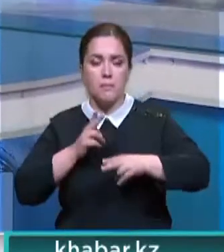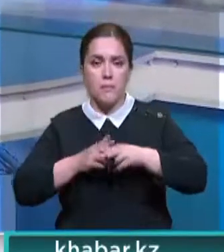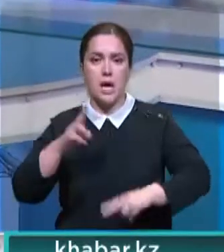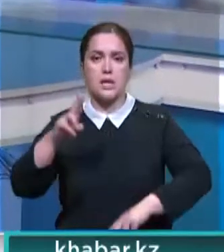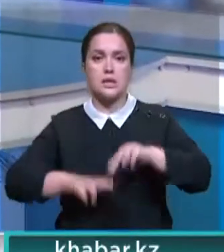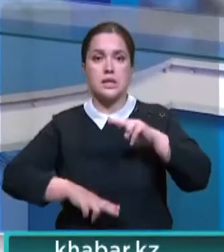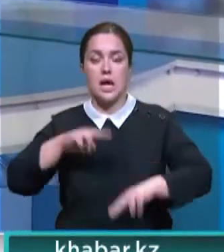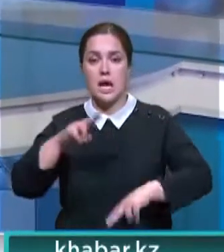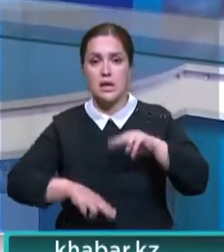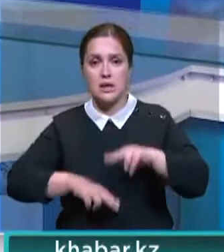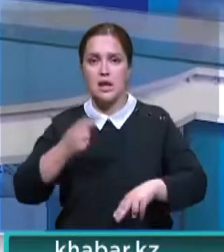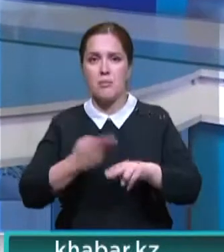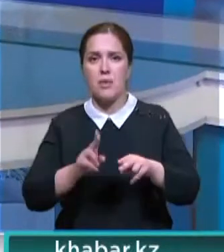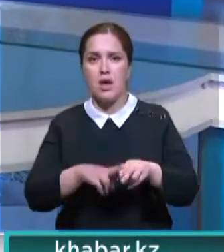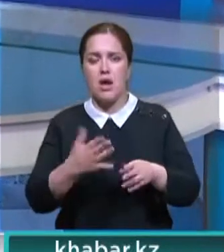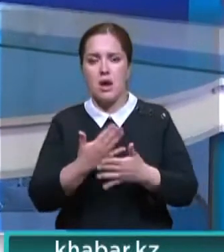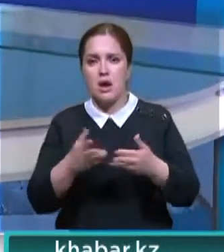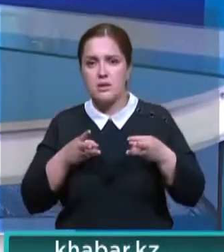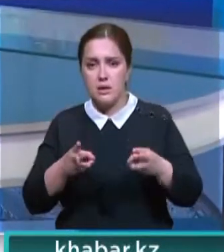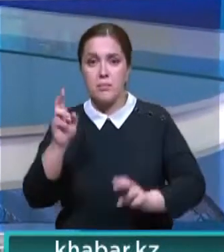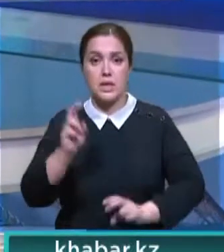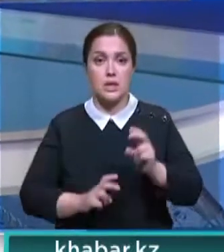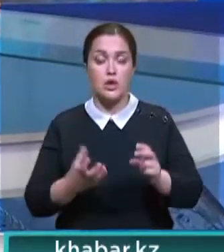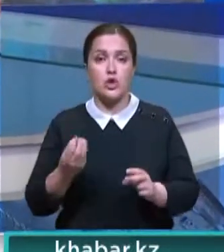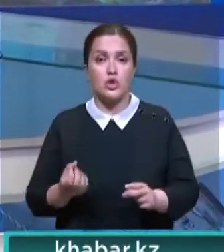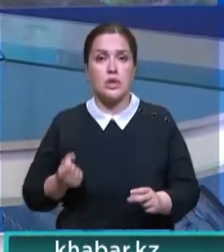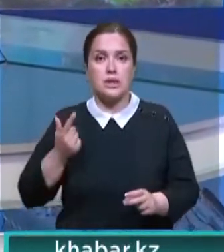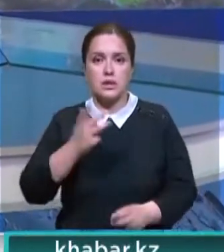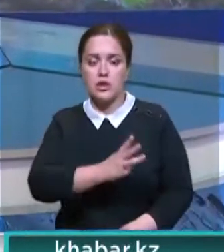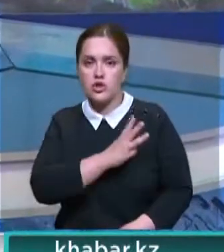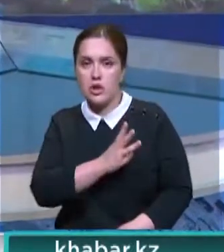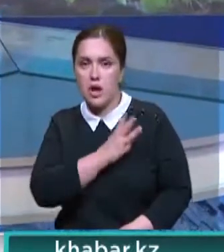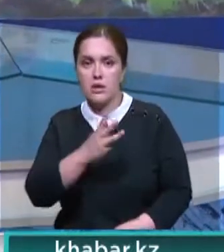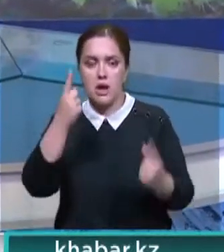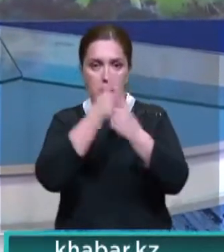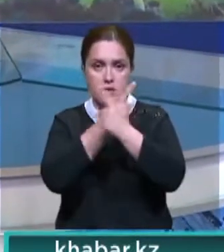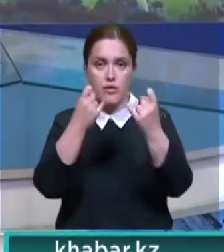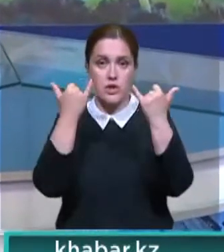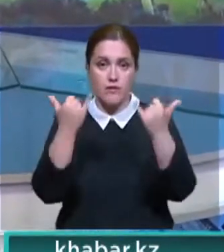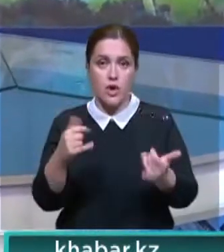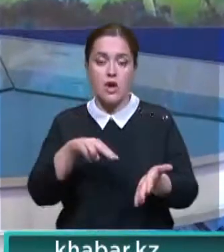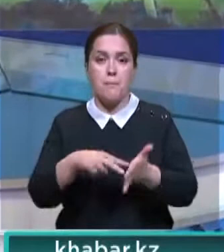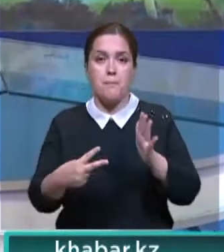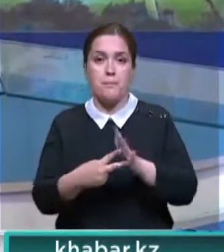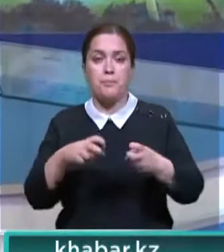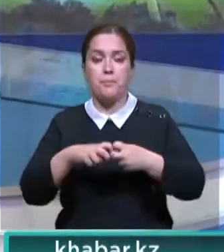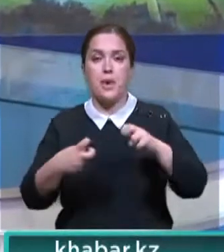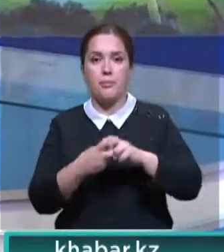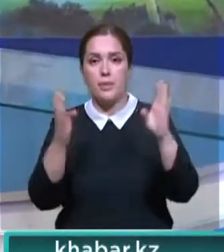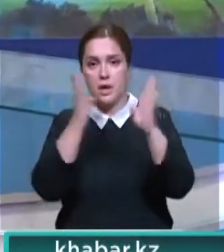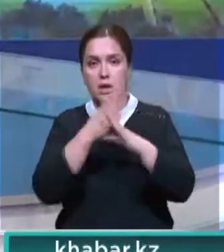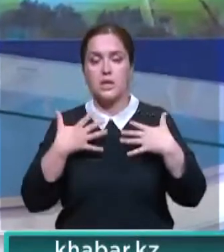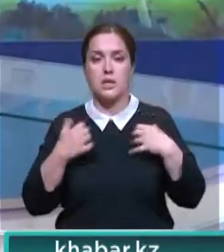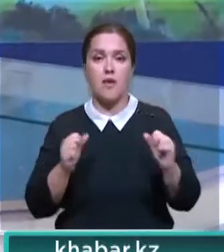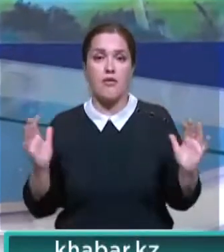горно-металлургических, строительных и коммунальных предприятиях. Еще несколько инициатив, озвученных сегодня, коснулись проблем экологии и